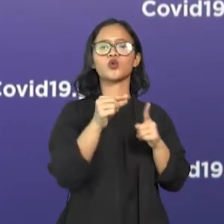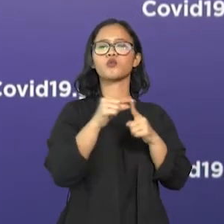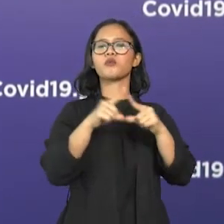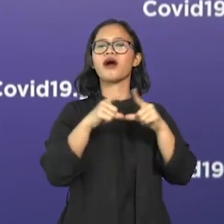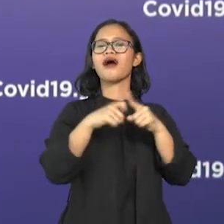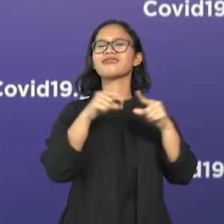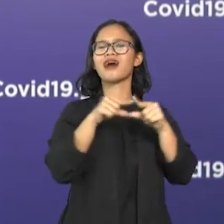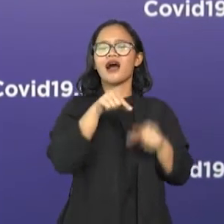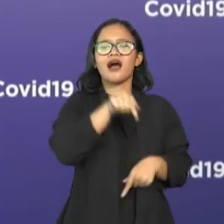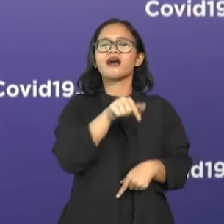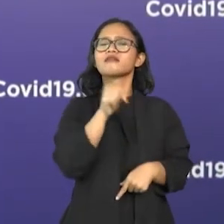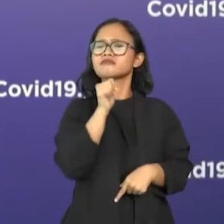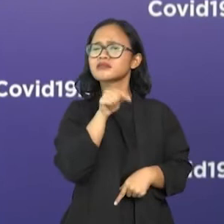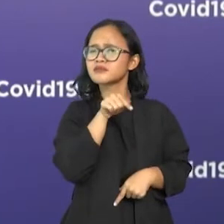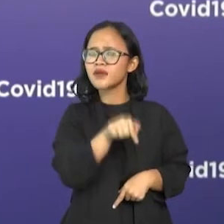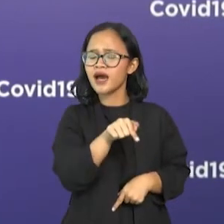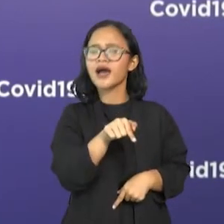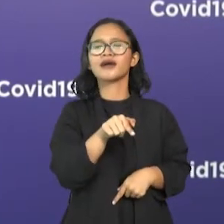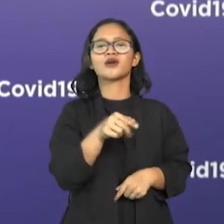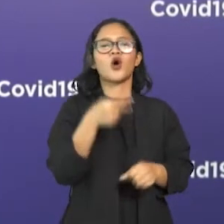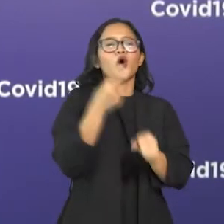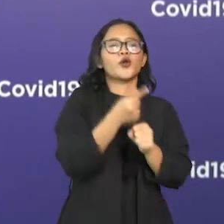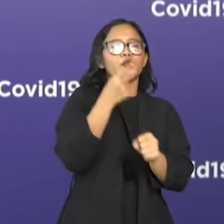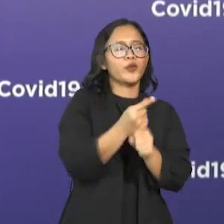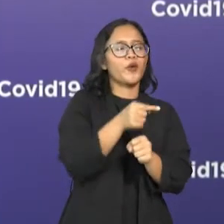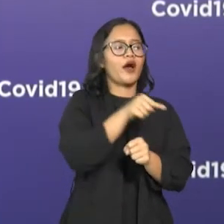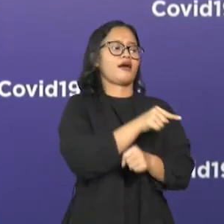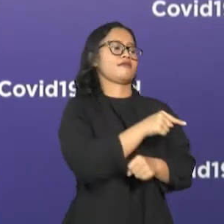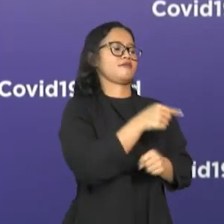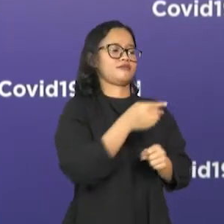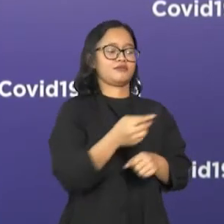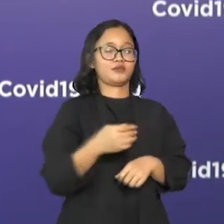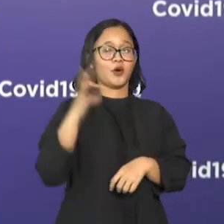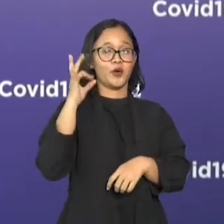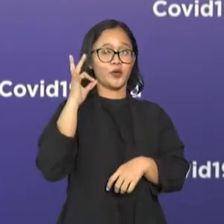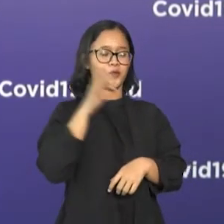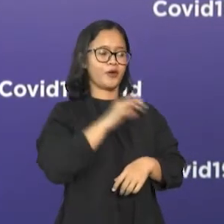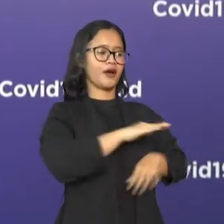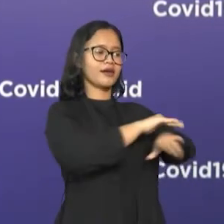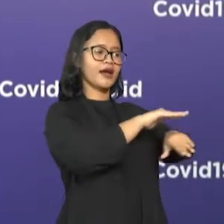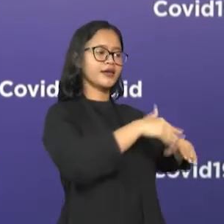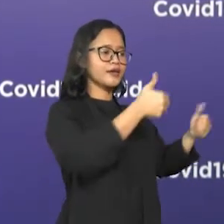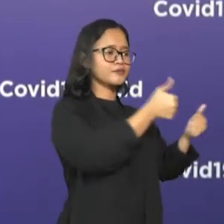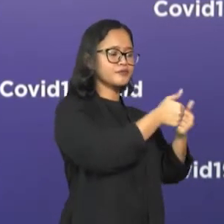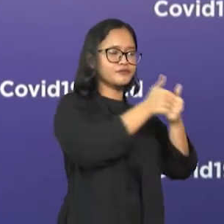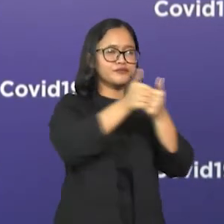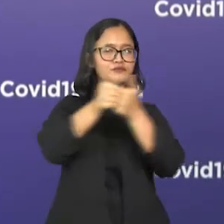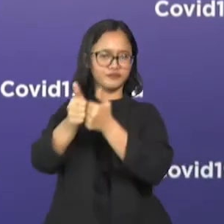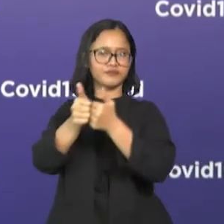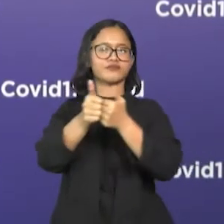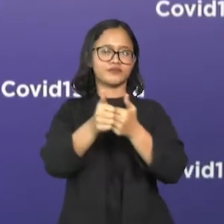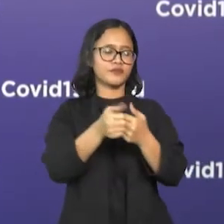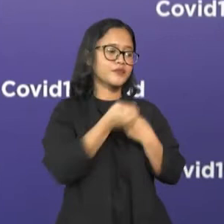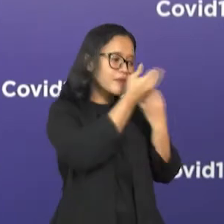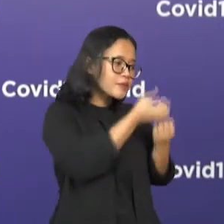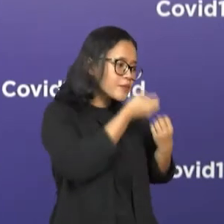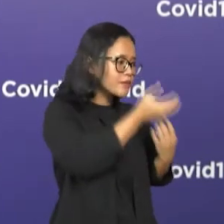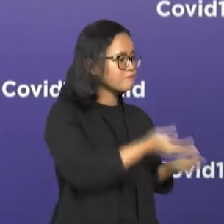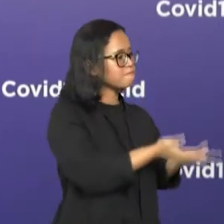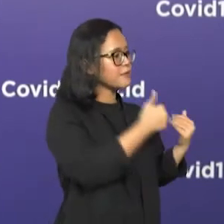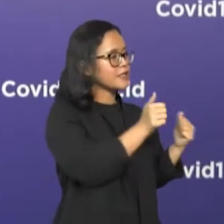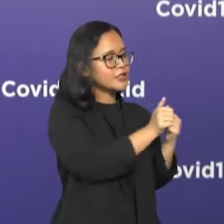adalah orang tua yang memberikan, membimbing, menasehati kita untuk bisa berkembang, tumbuh menjadi orang yang berguna.